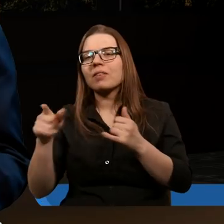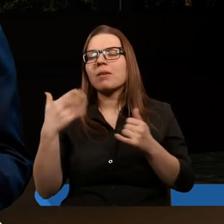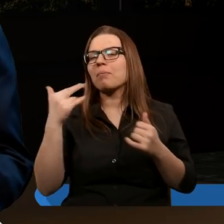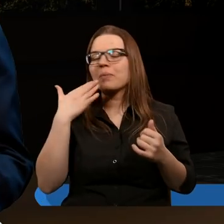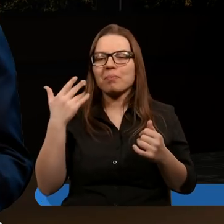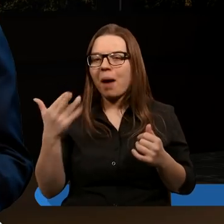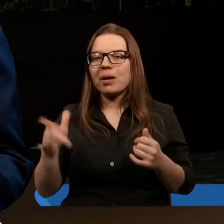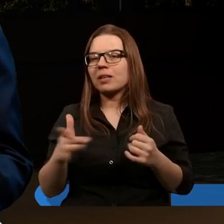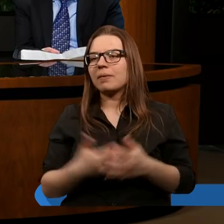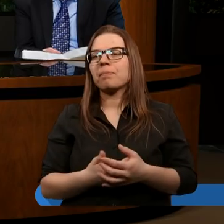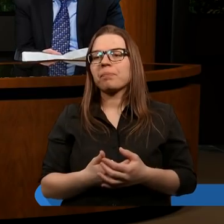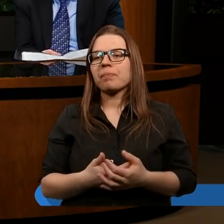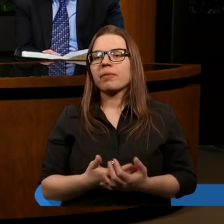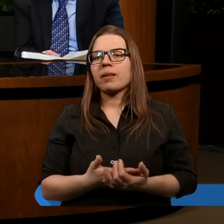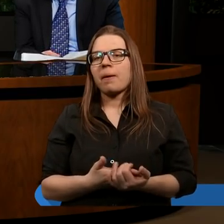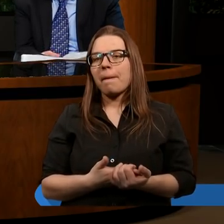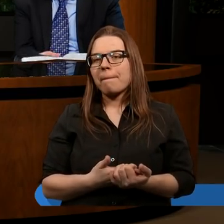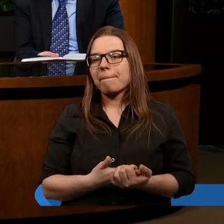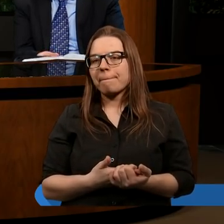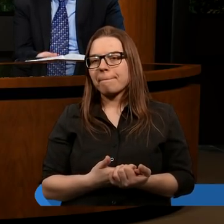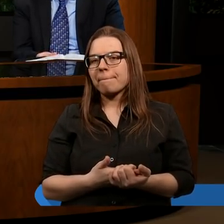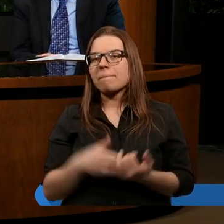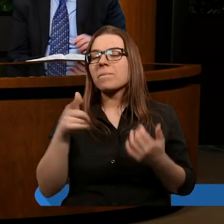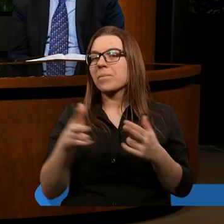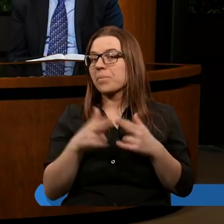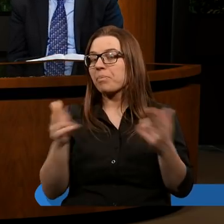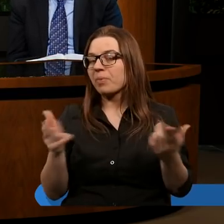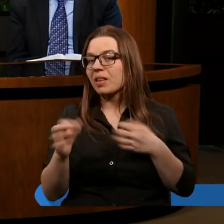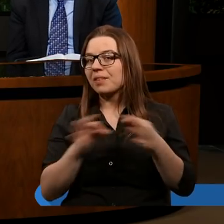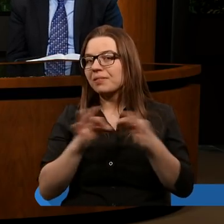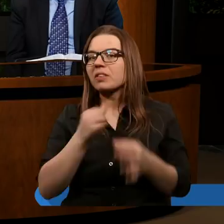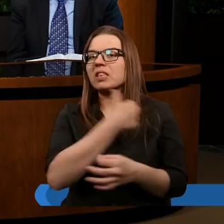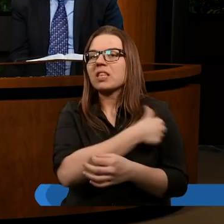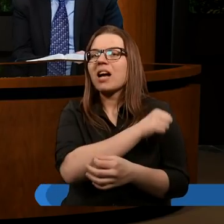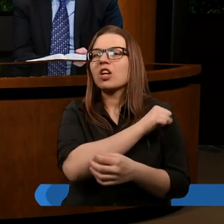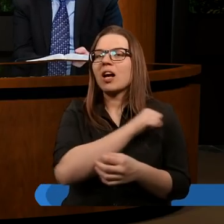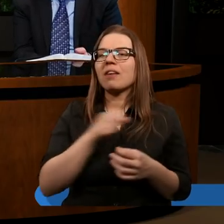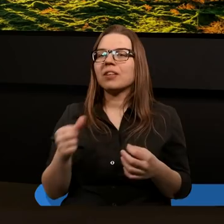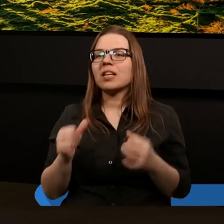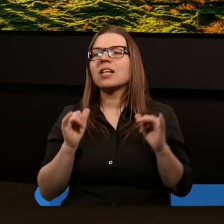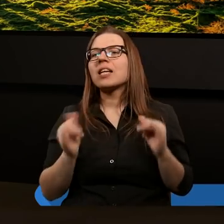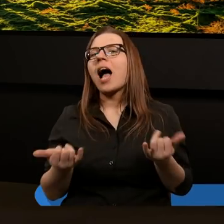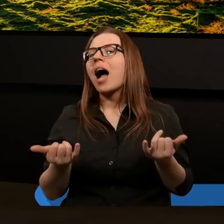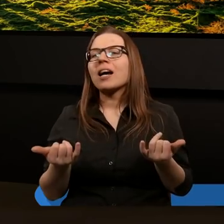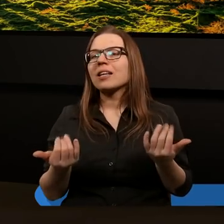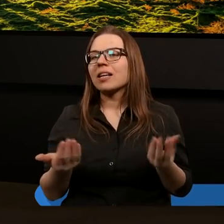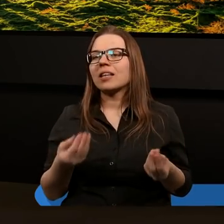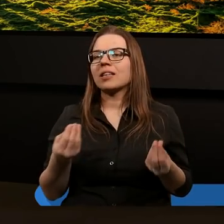niemarni. Cóż to za okres w historii chrześcijaństwa i jakie